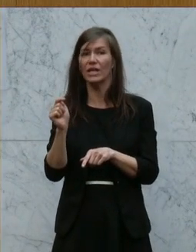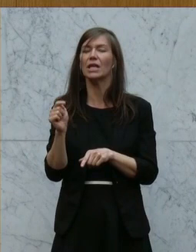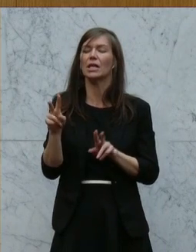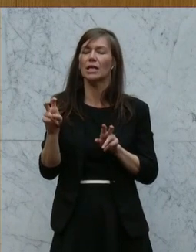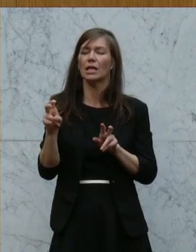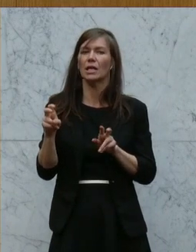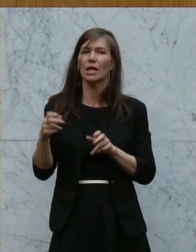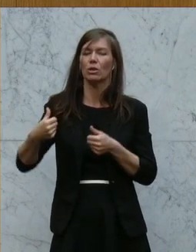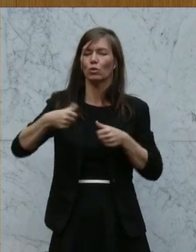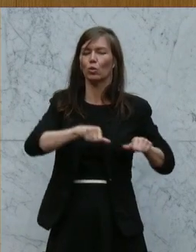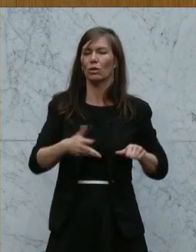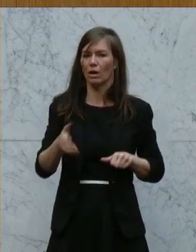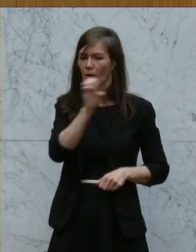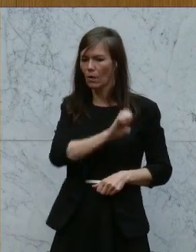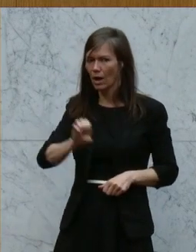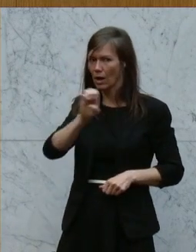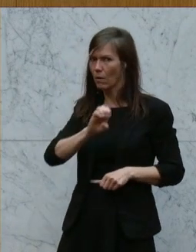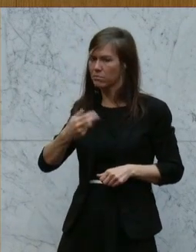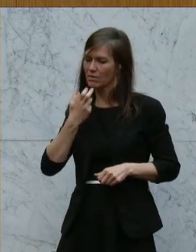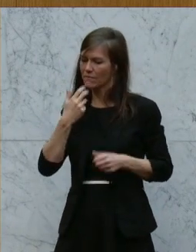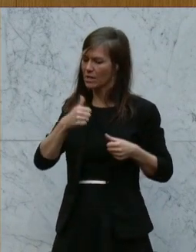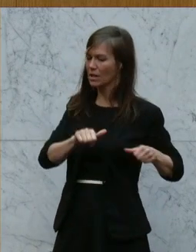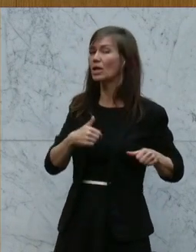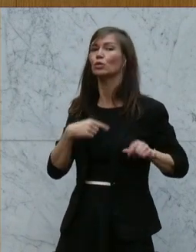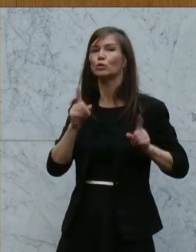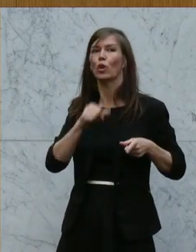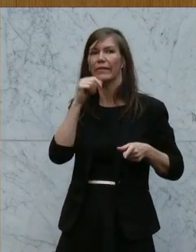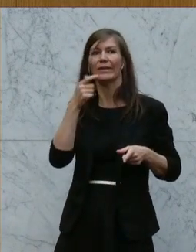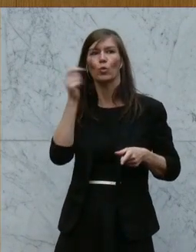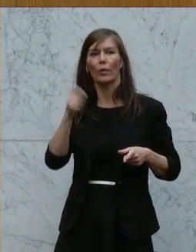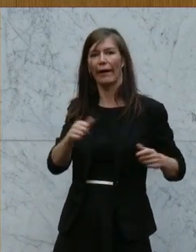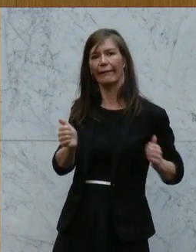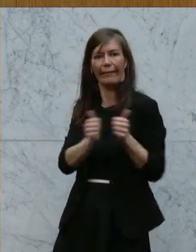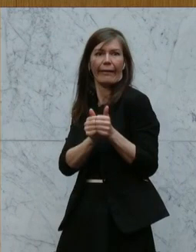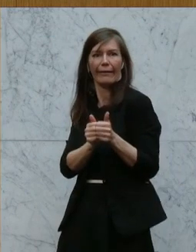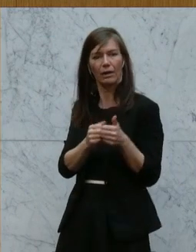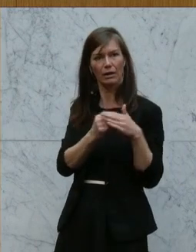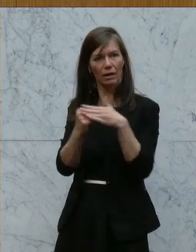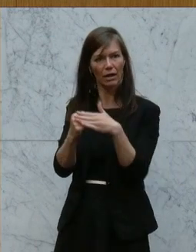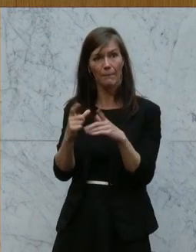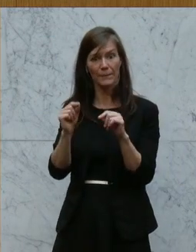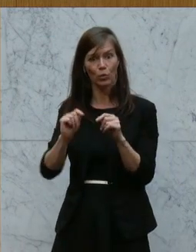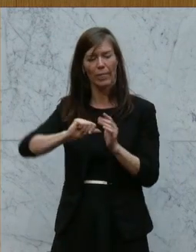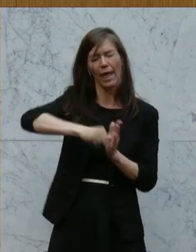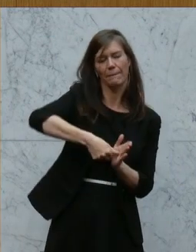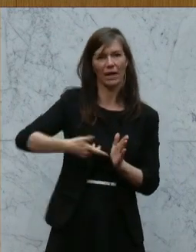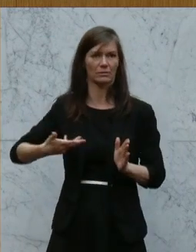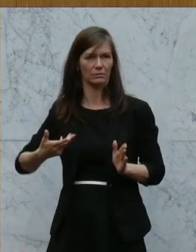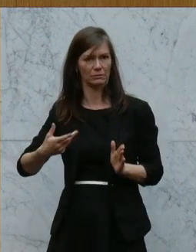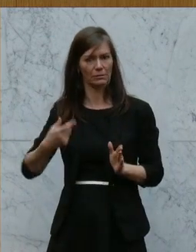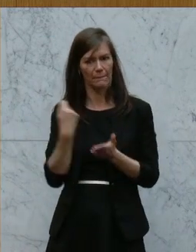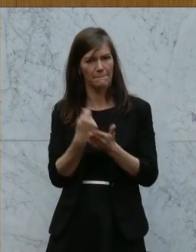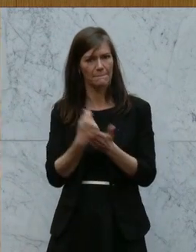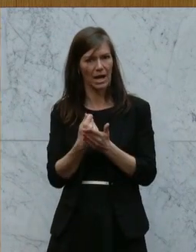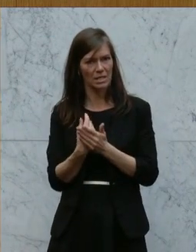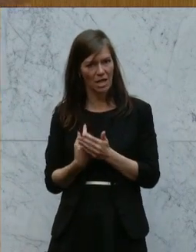nur ja nicht sich auf die Seite der Ukraine zu stellen, weil wir erpressbar sind und hat die Preise in die Höhe getrieben. Also das ist